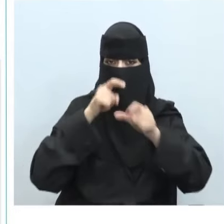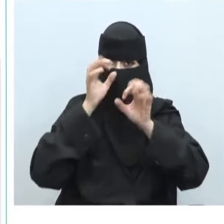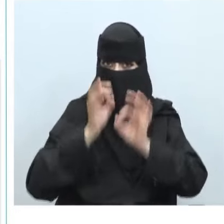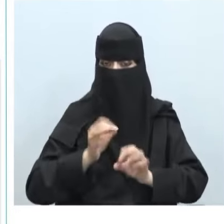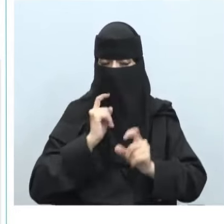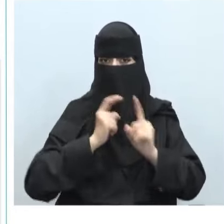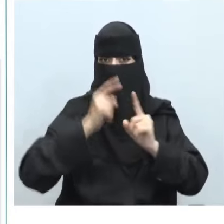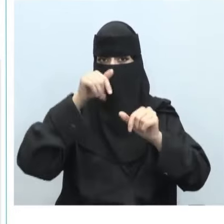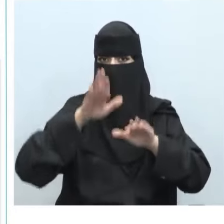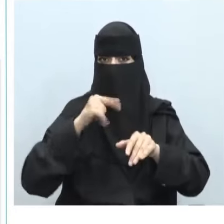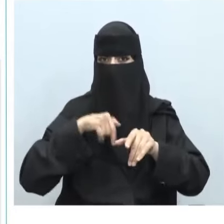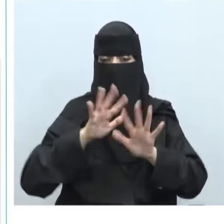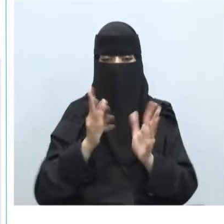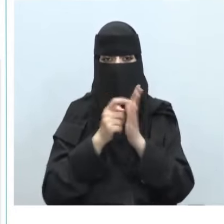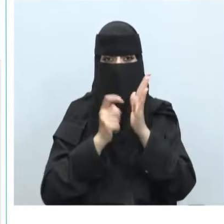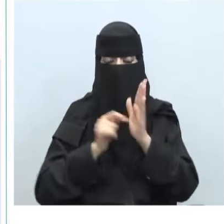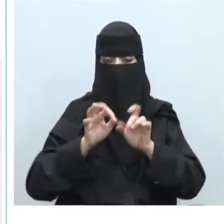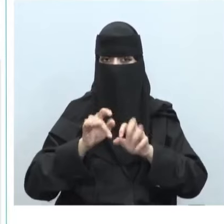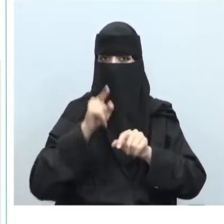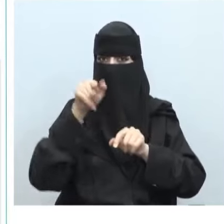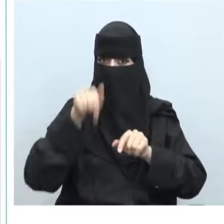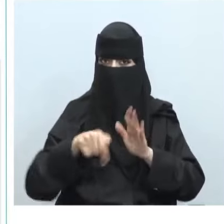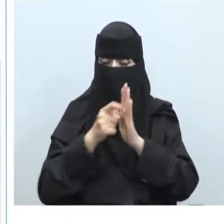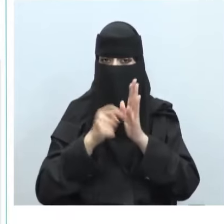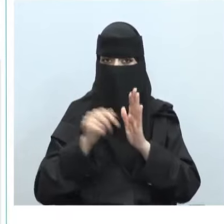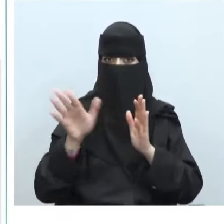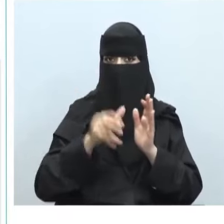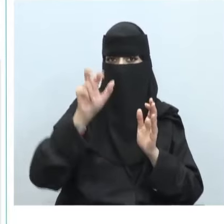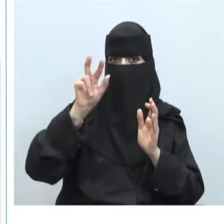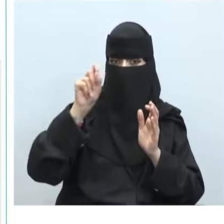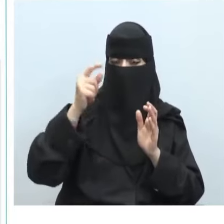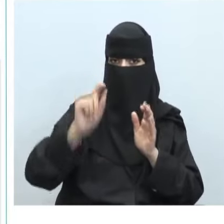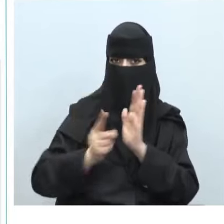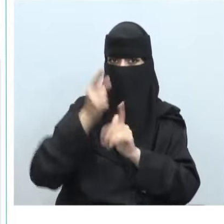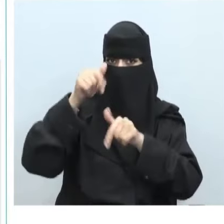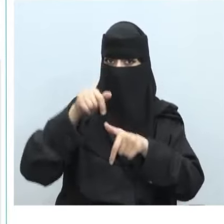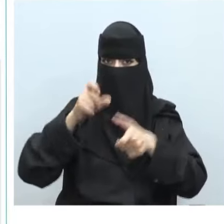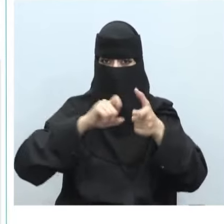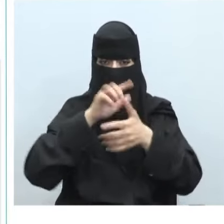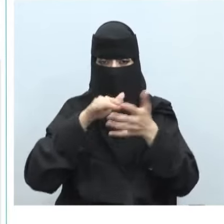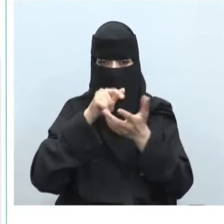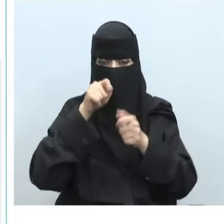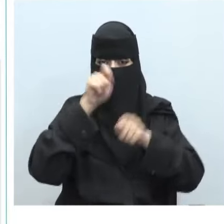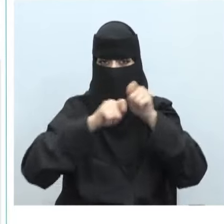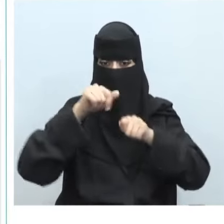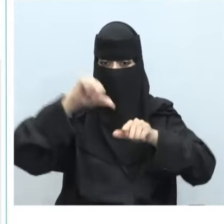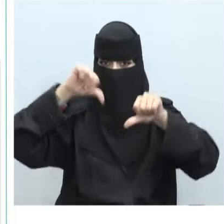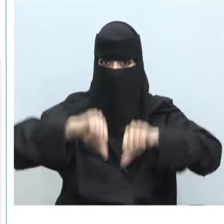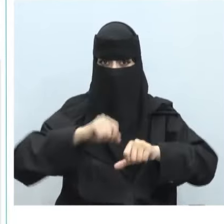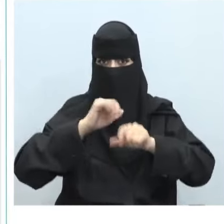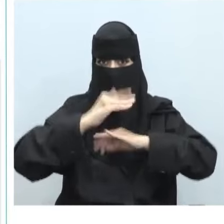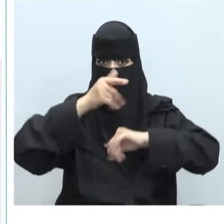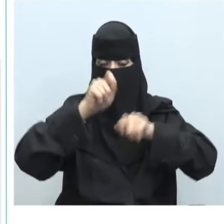لأي نظام حاسب وهو أحد القوانين الفدرالية الأولى التي تجرم إساءة استخدام الحاسب